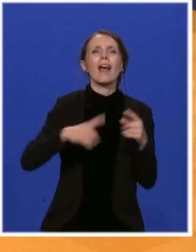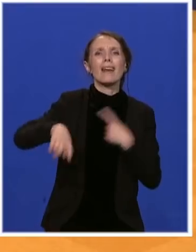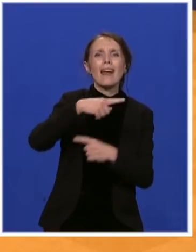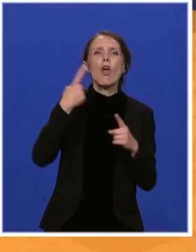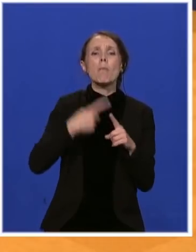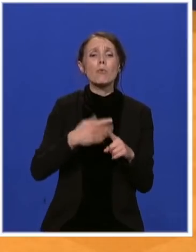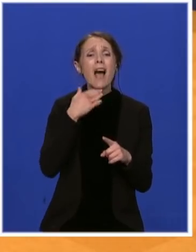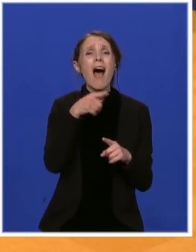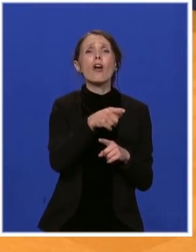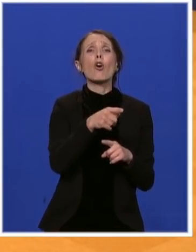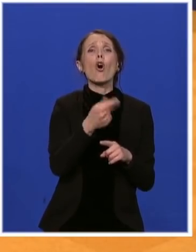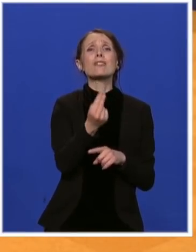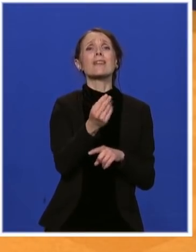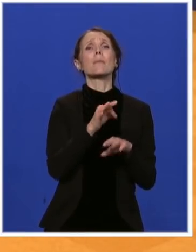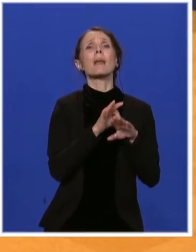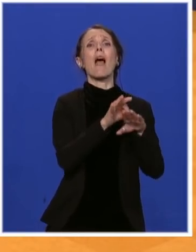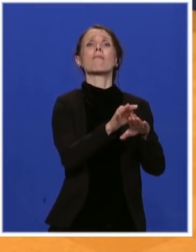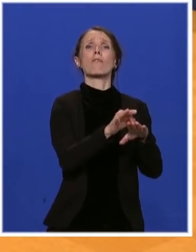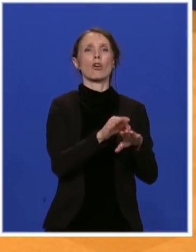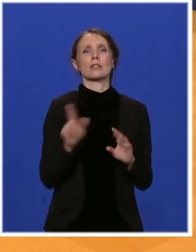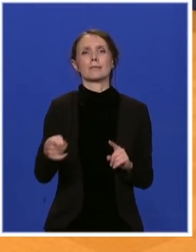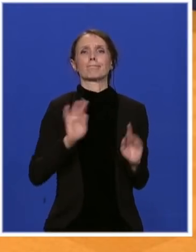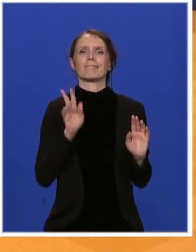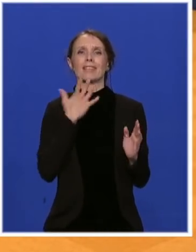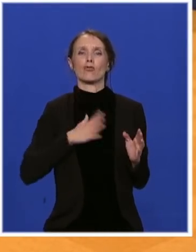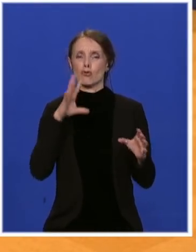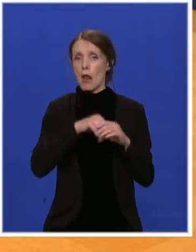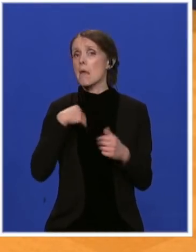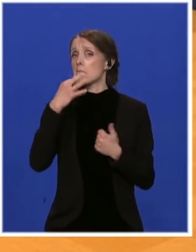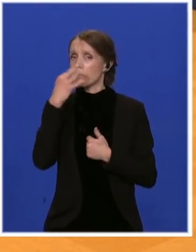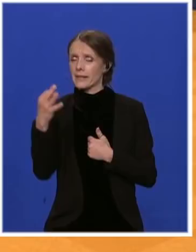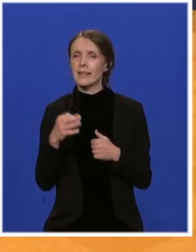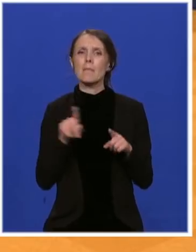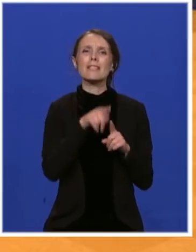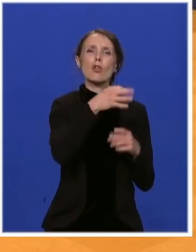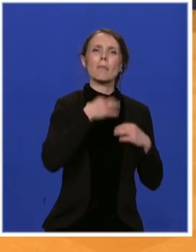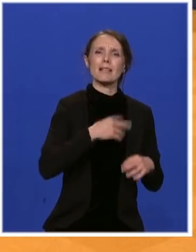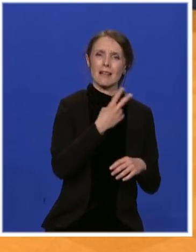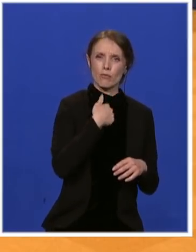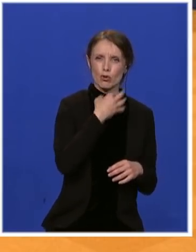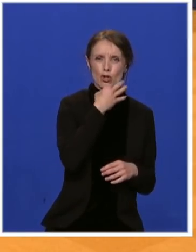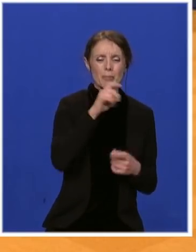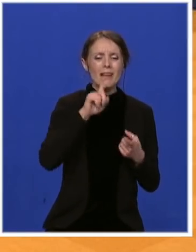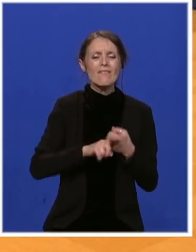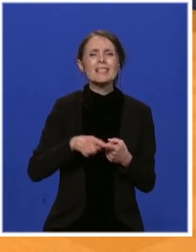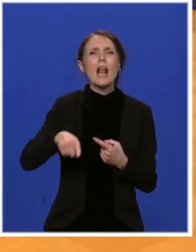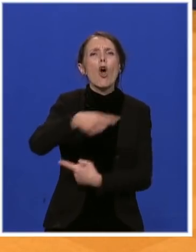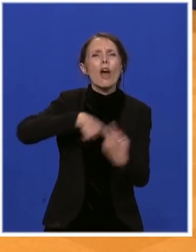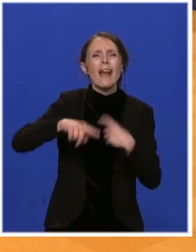Pitanje za vas predsjedniče takođe je vezano za region. Naši susedi kada je